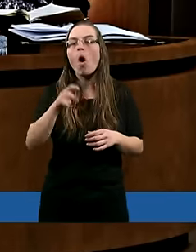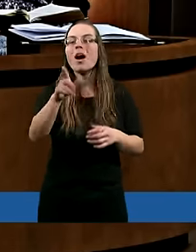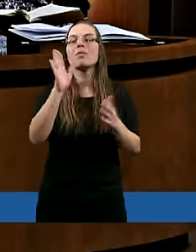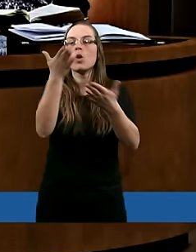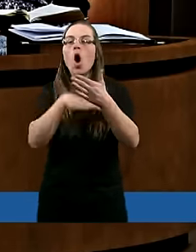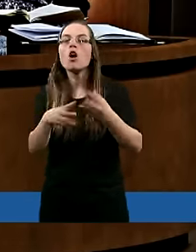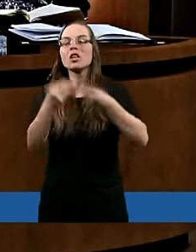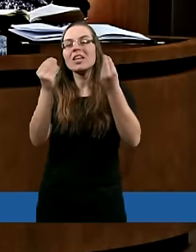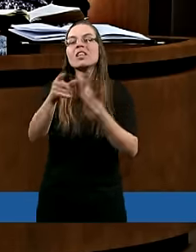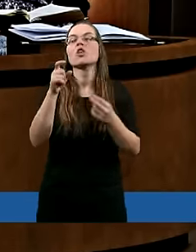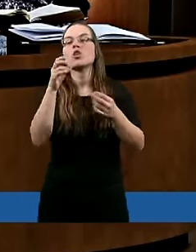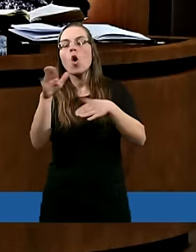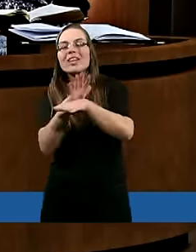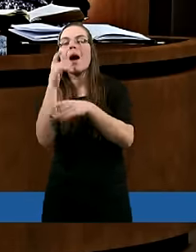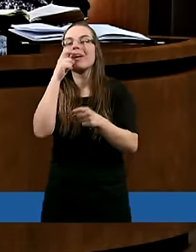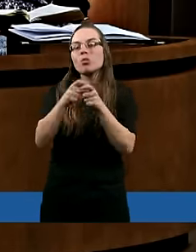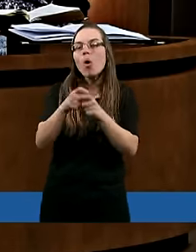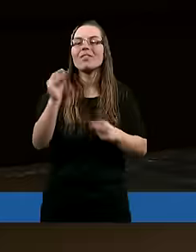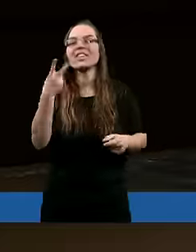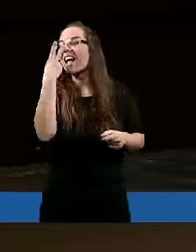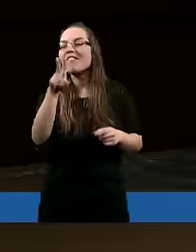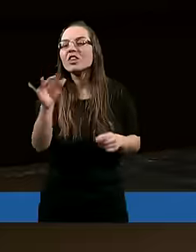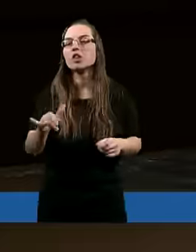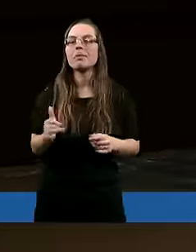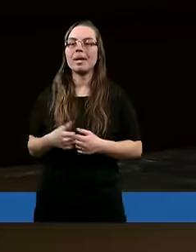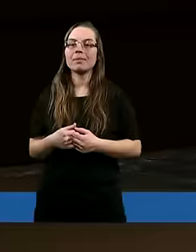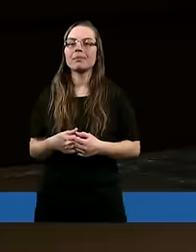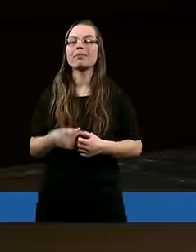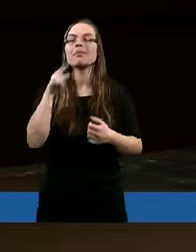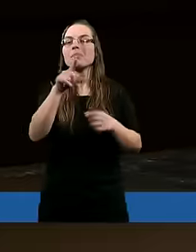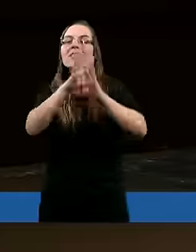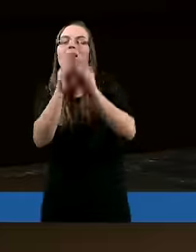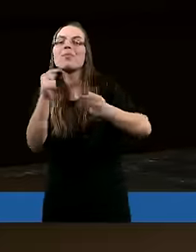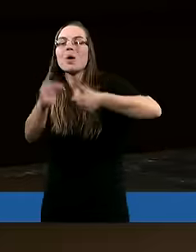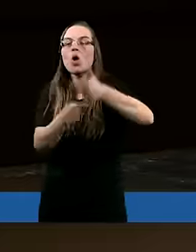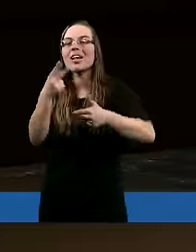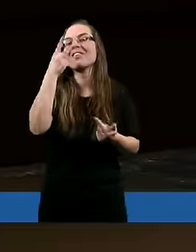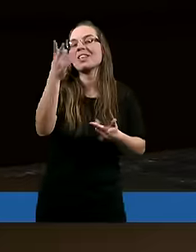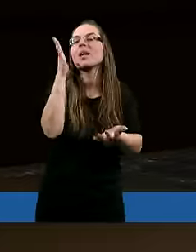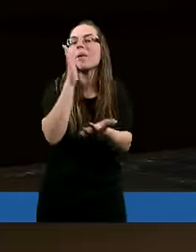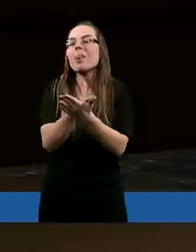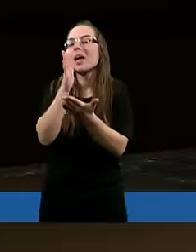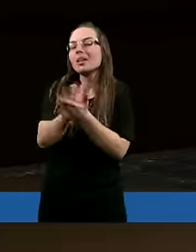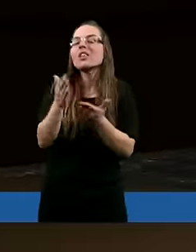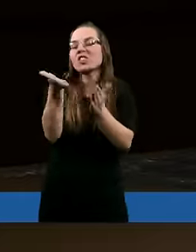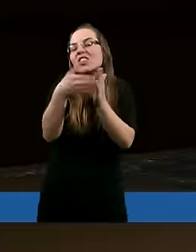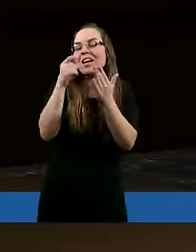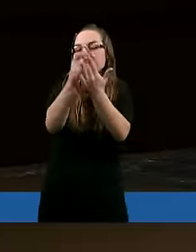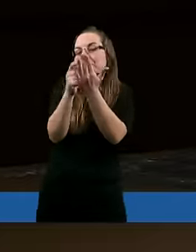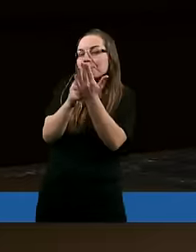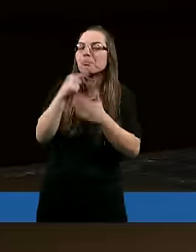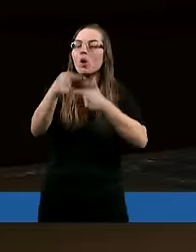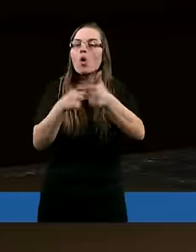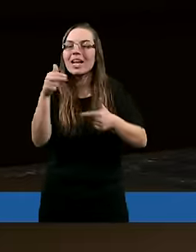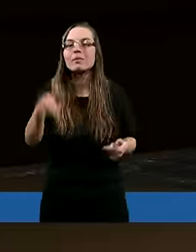przerodzi dojrzały kłos. Nie widzimy całego tego procesu. Widzimy tylko efekt już tego